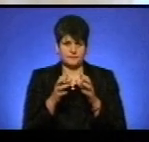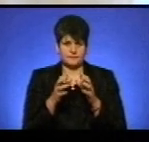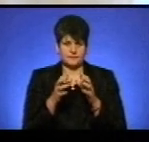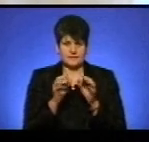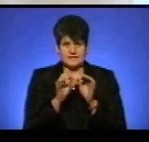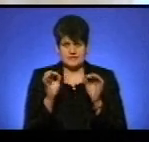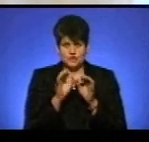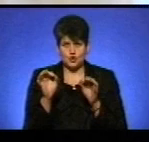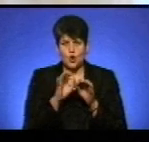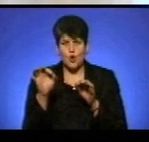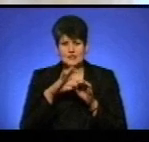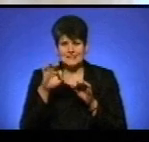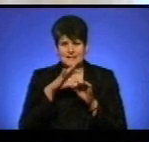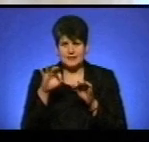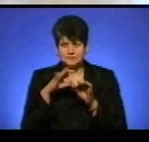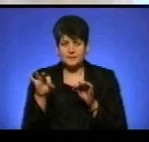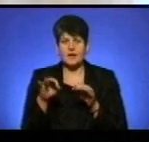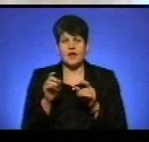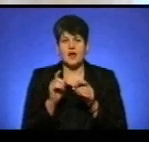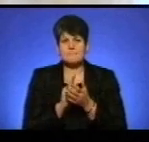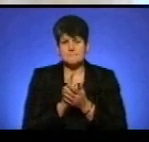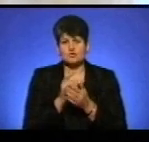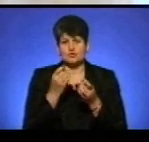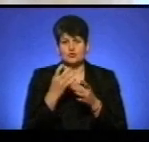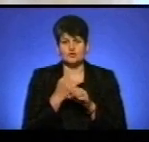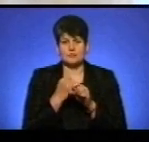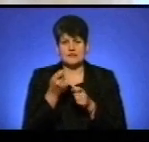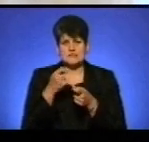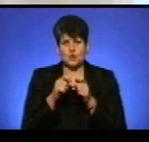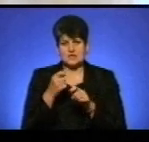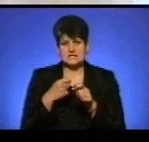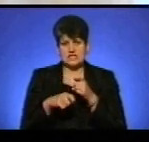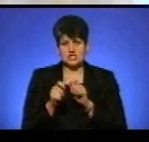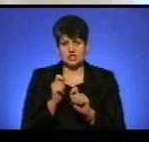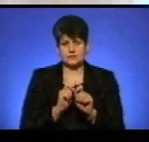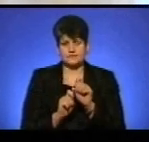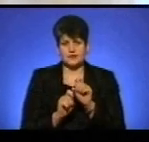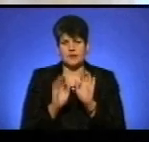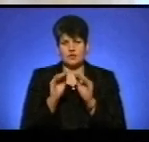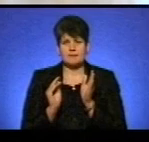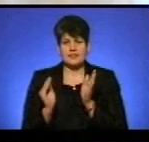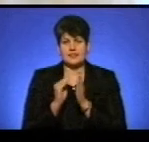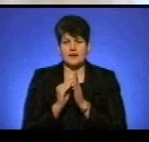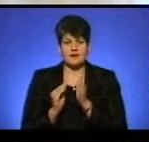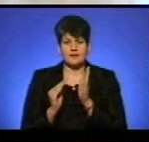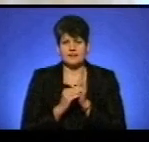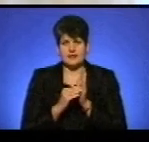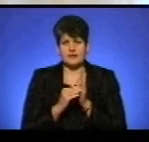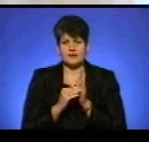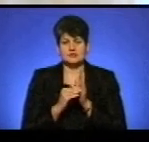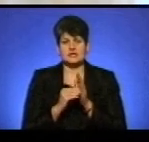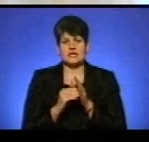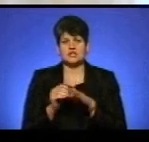стіжок рогози. А мишок я просто робила з косички такої плетеної. Потім наклеювала на горішкову